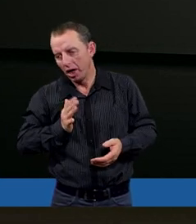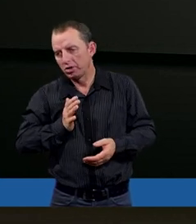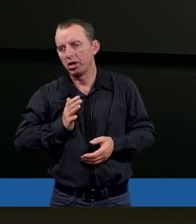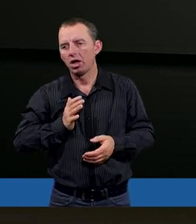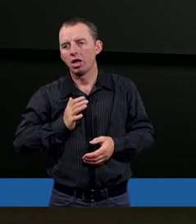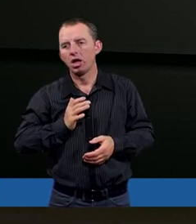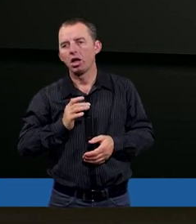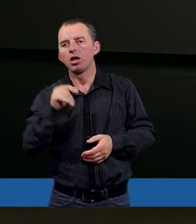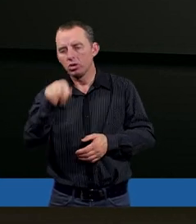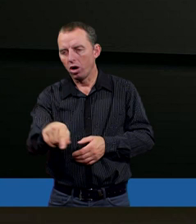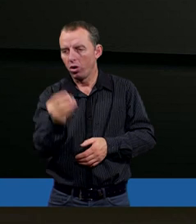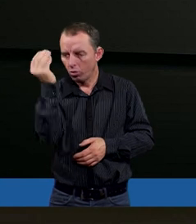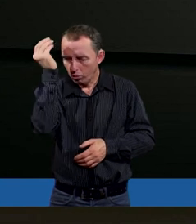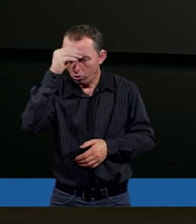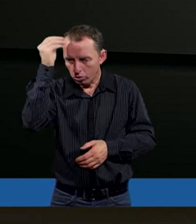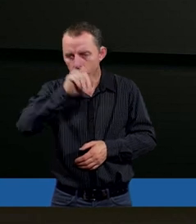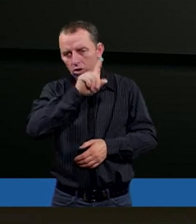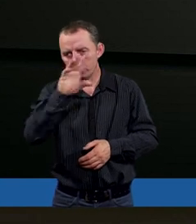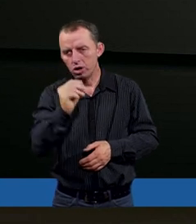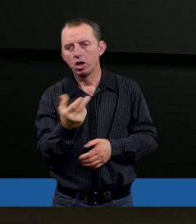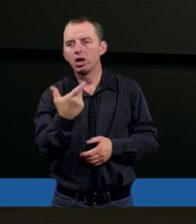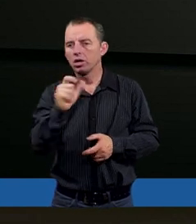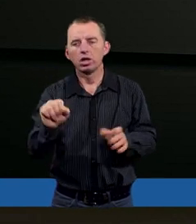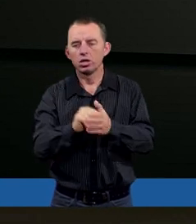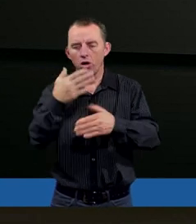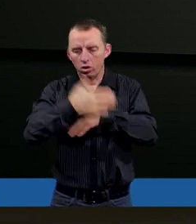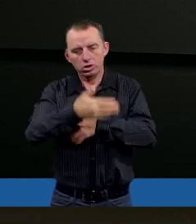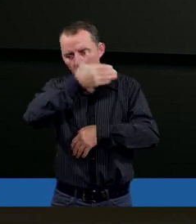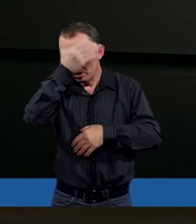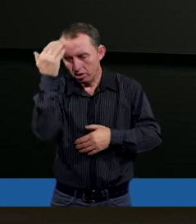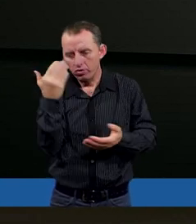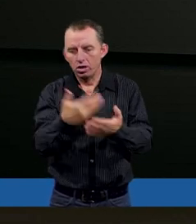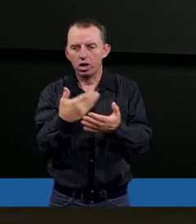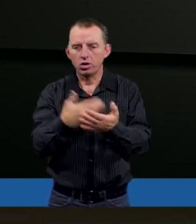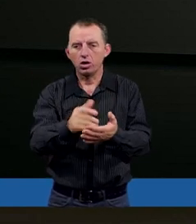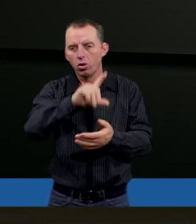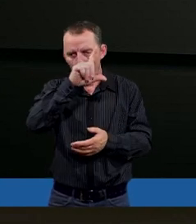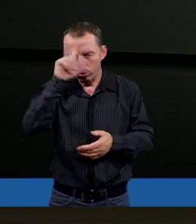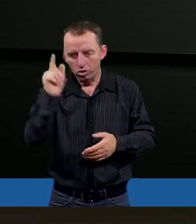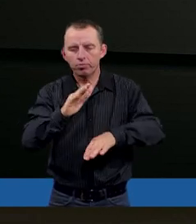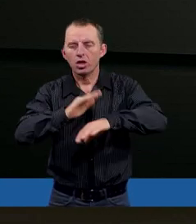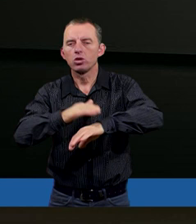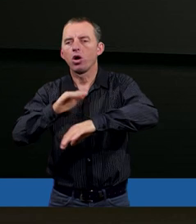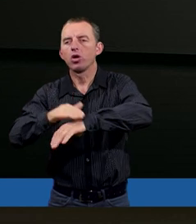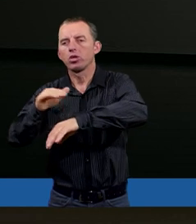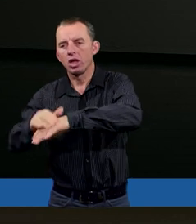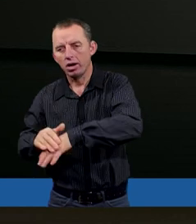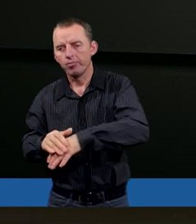a to nas tylko uczy, że nikt z nas do końca nie wie, dlaczego ludzi dotyka